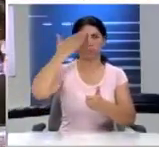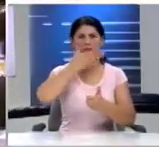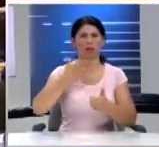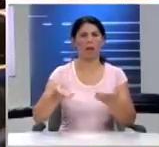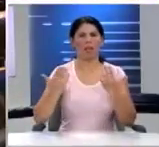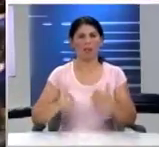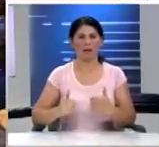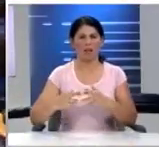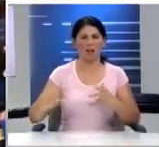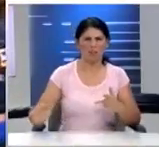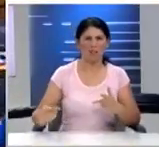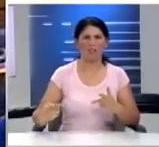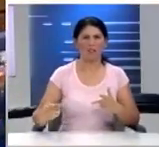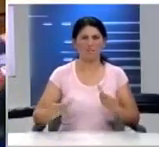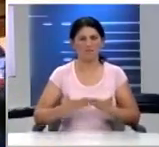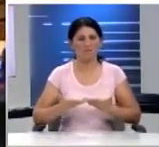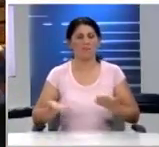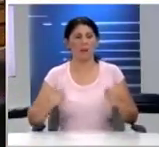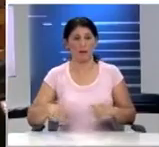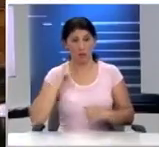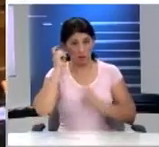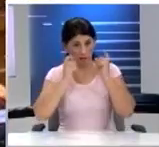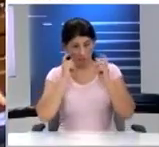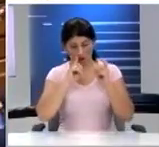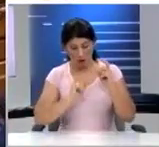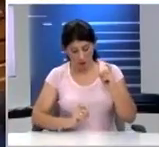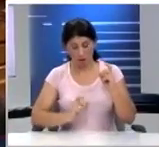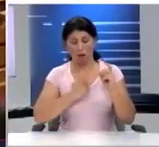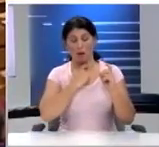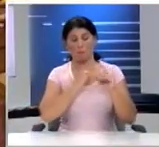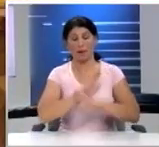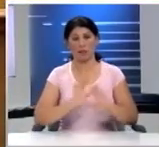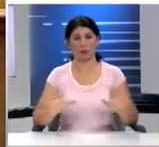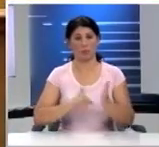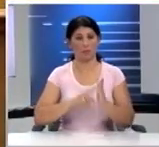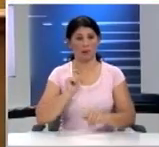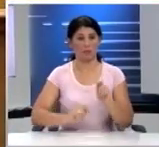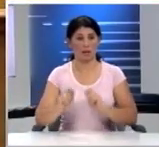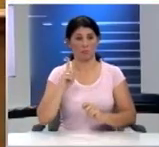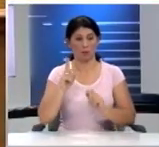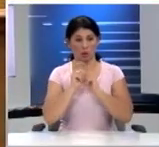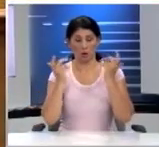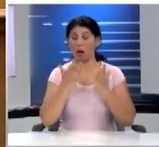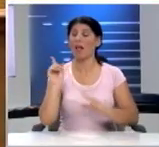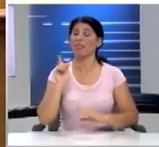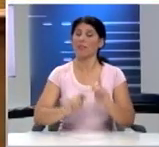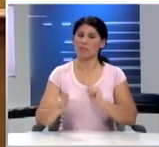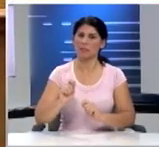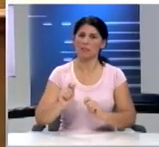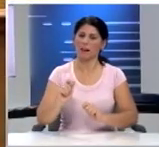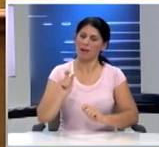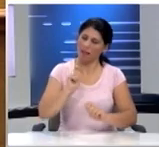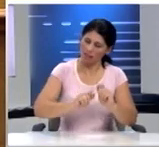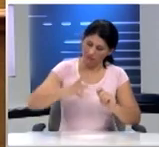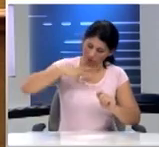Αυτή η διαπίστωση μας οδήγησε στη σκέψη ότι είναι αναγκαίο και απαραίτητο να δημιουργήσουμε ένα σχολείο που δεν θα κατασκευάζει αλλά θα διαμορφώνει